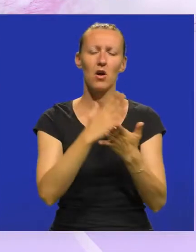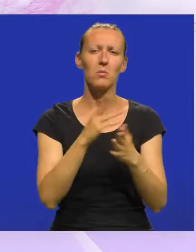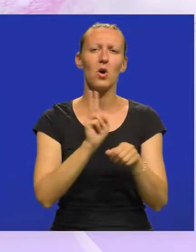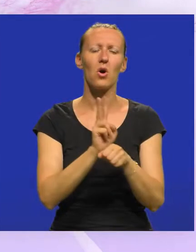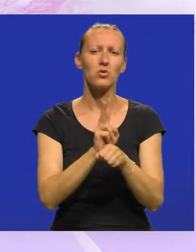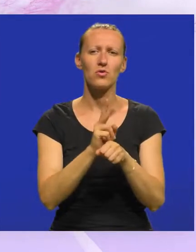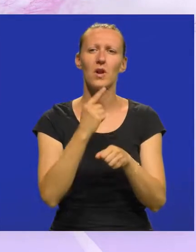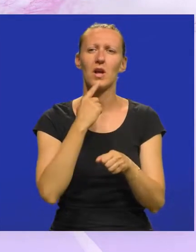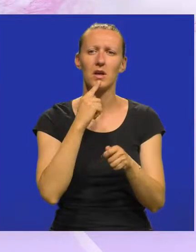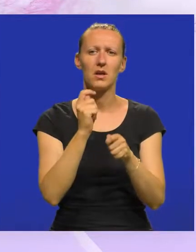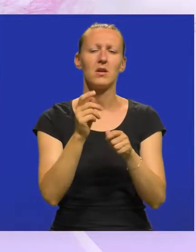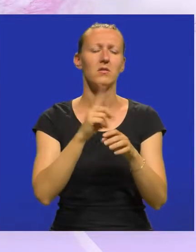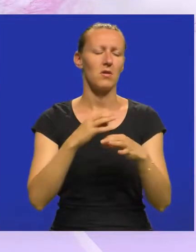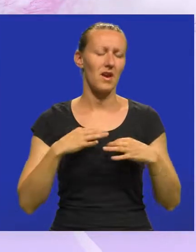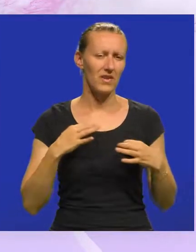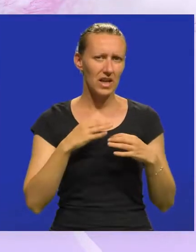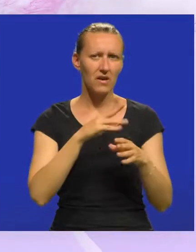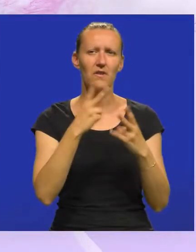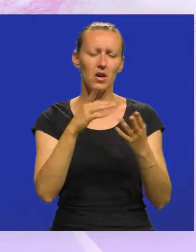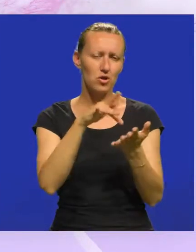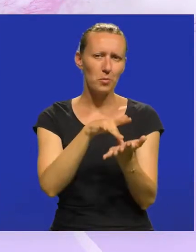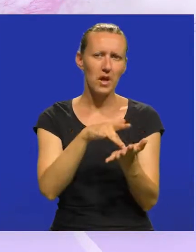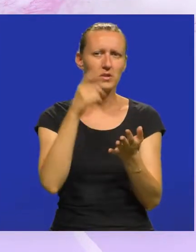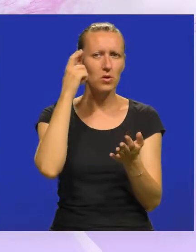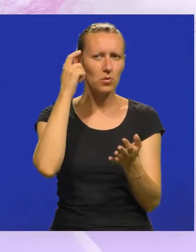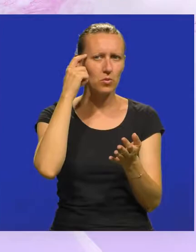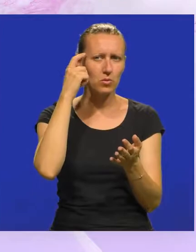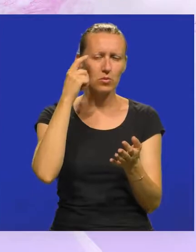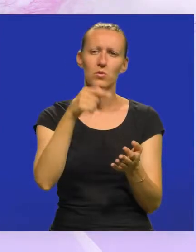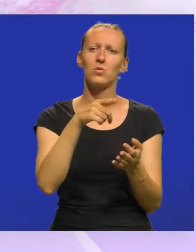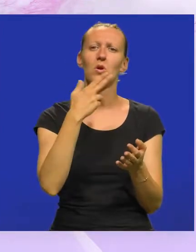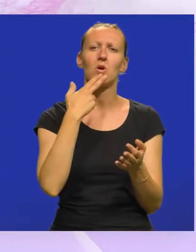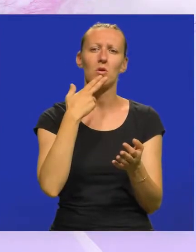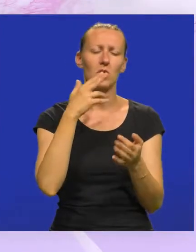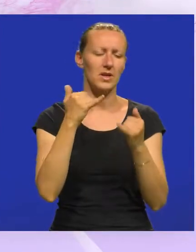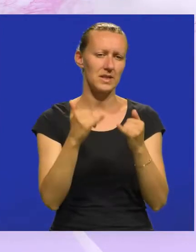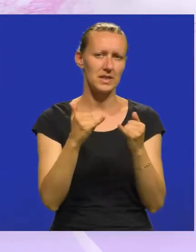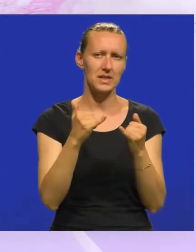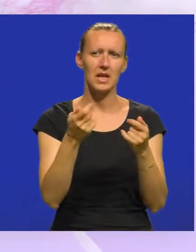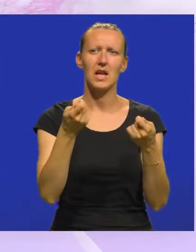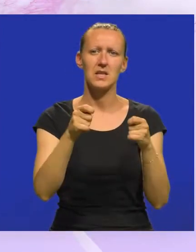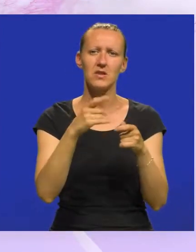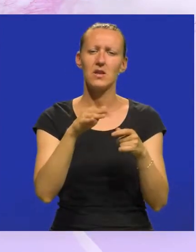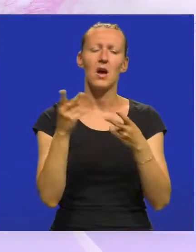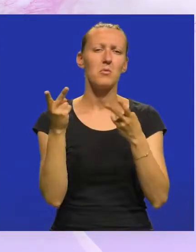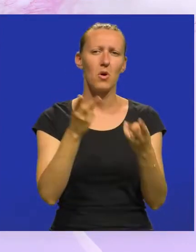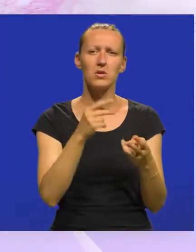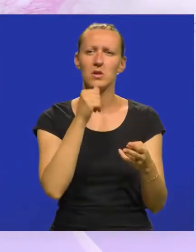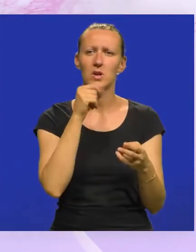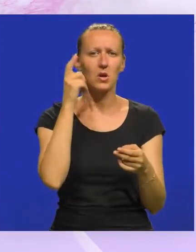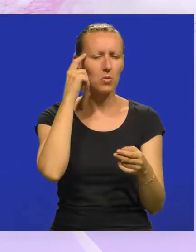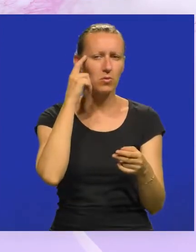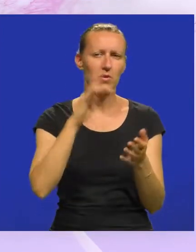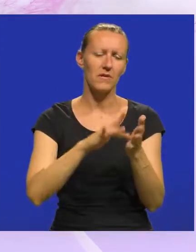se očuvala i revitalizirala iznimna lokacija kulturne baštine koja je trenutno zatvorena za posjet i